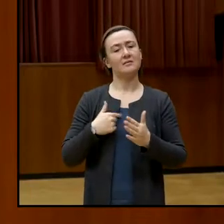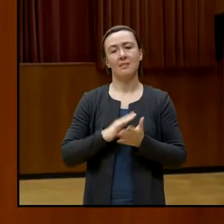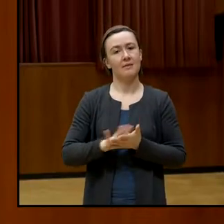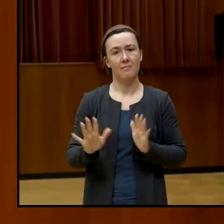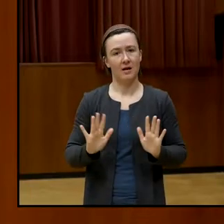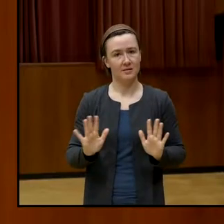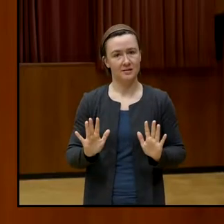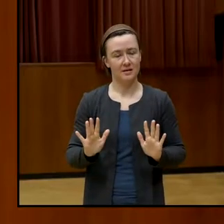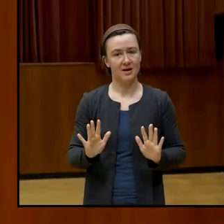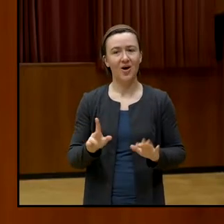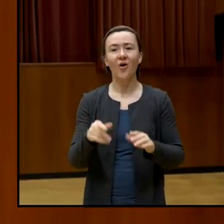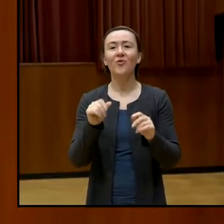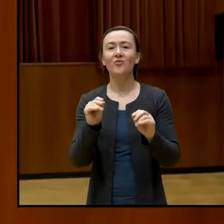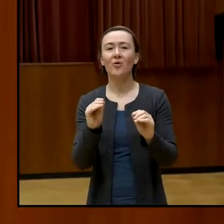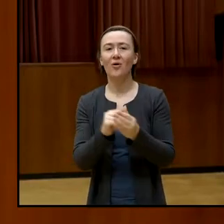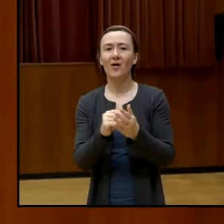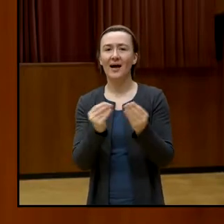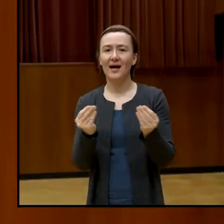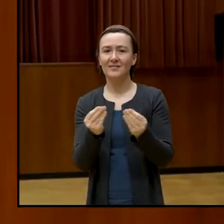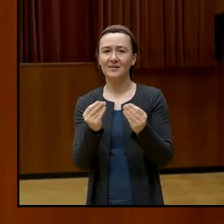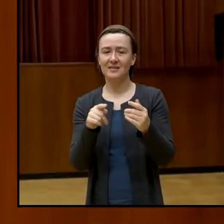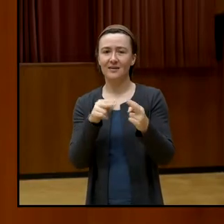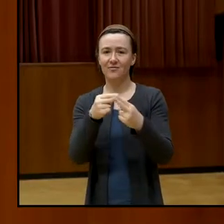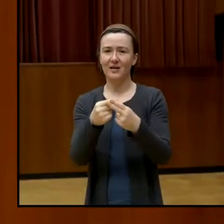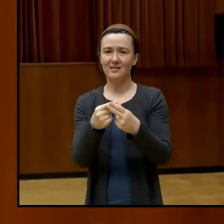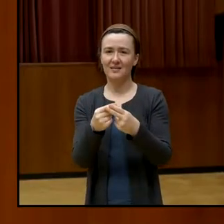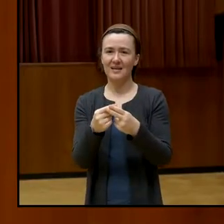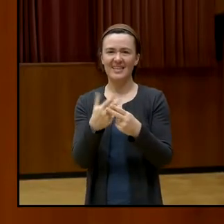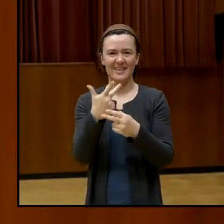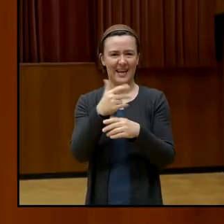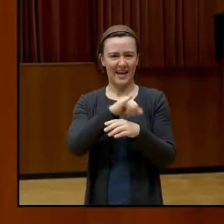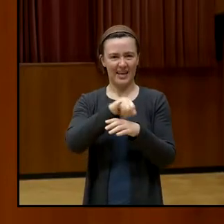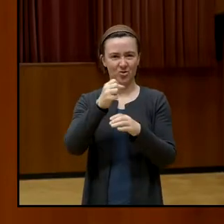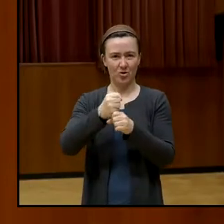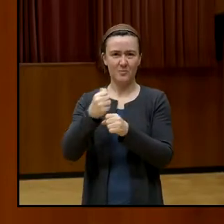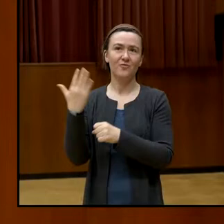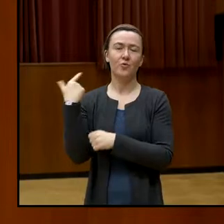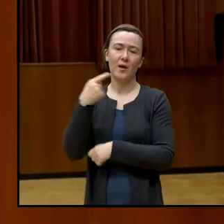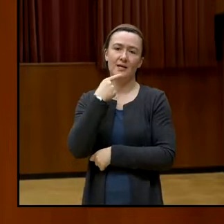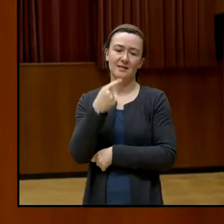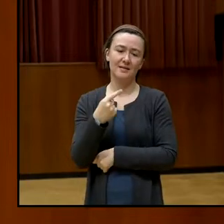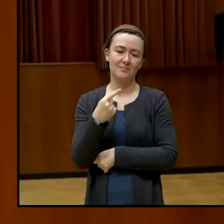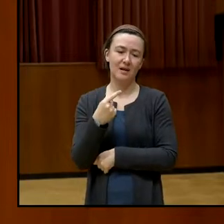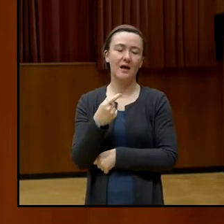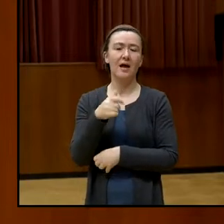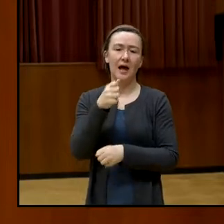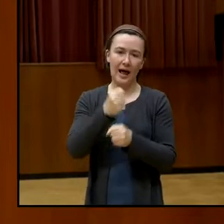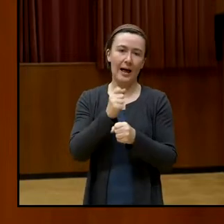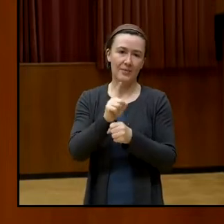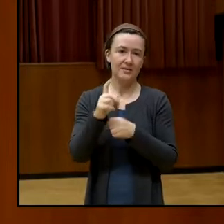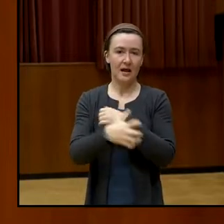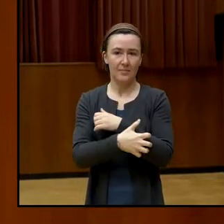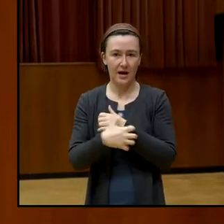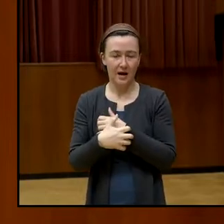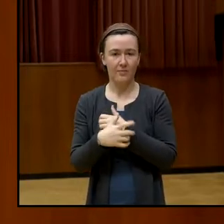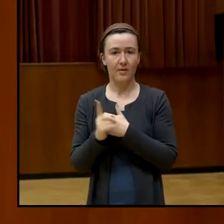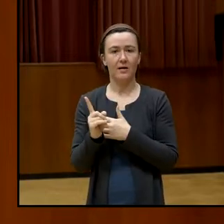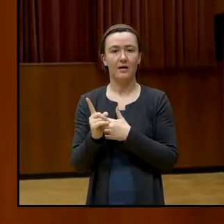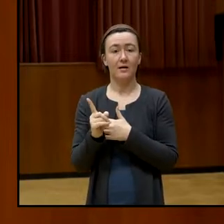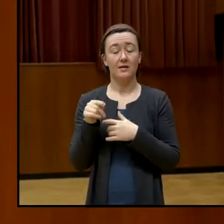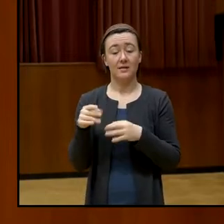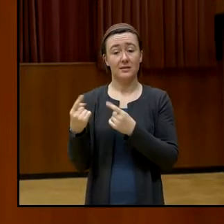würde ich nur sagen, zu den drei Jobs, die man da, Working Poor hat man da früher dazu gesagt, das ist eine fatale Situation,